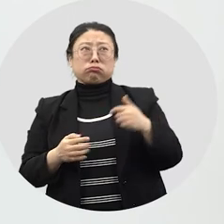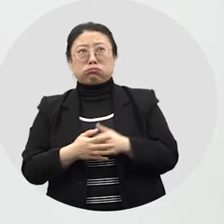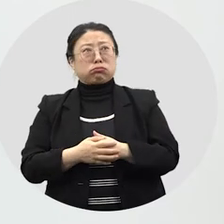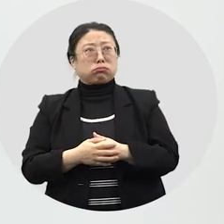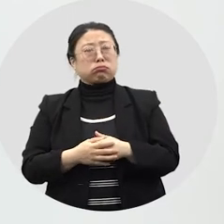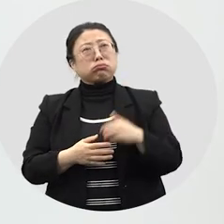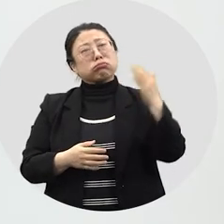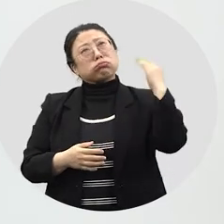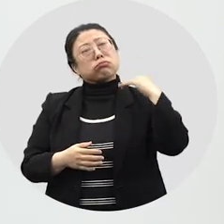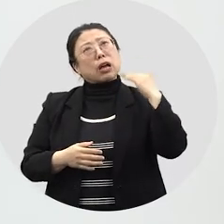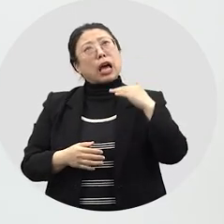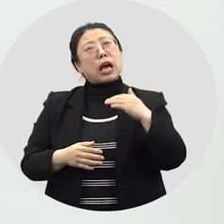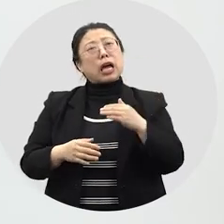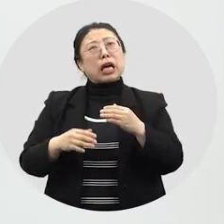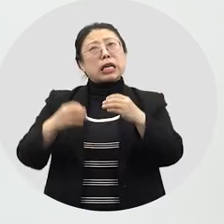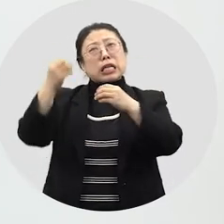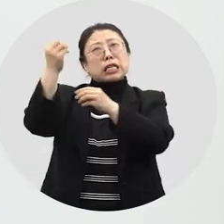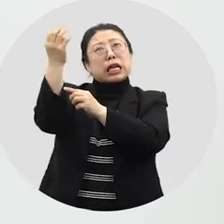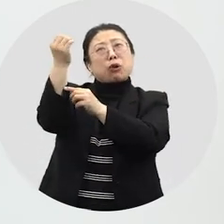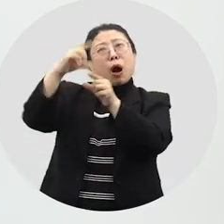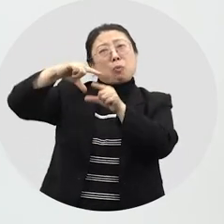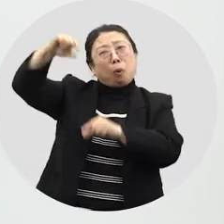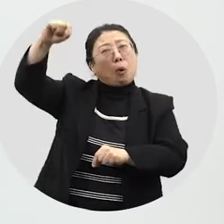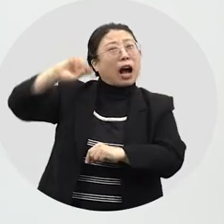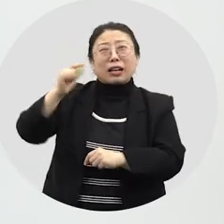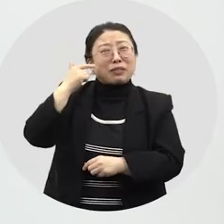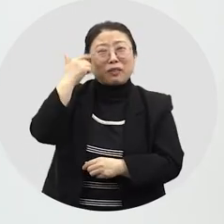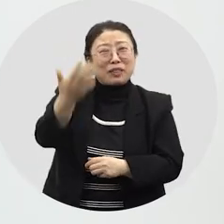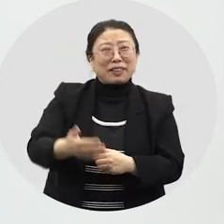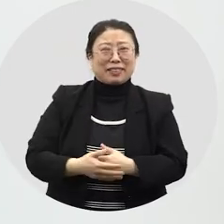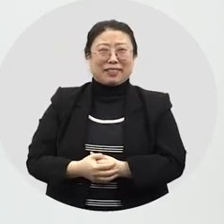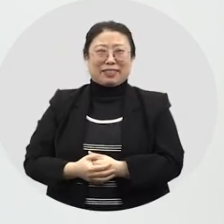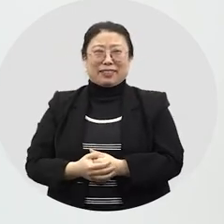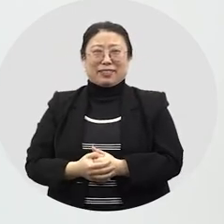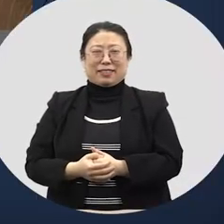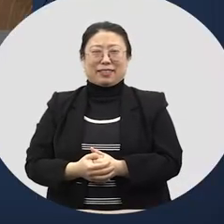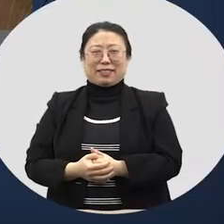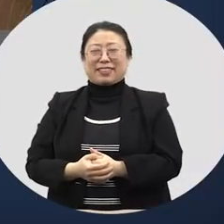아니요. 야광귀요? 야광봉이 아니고요?